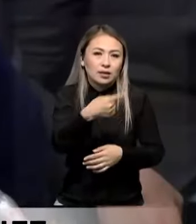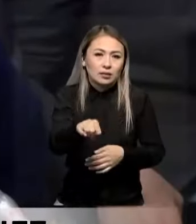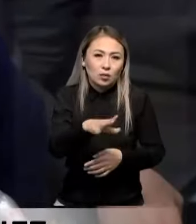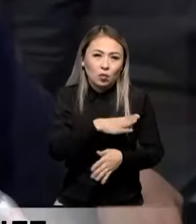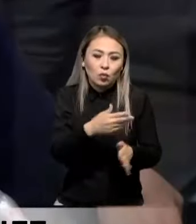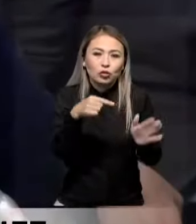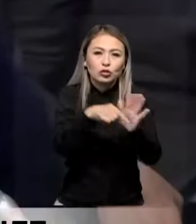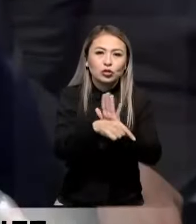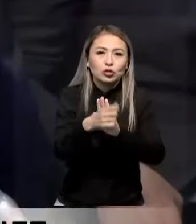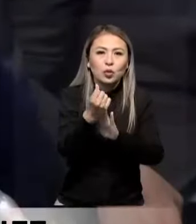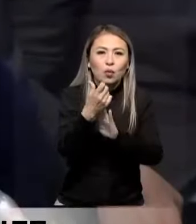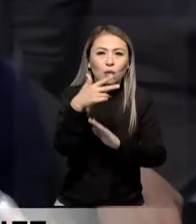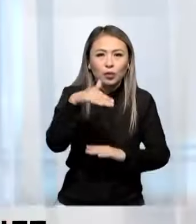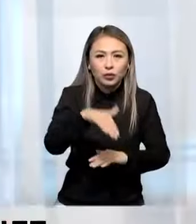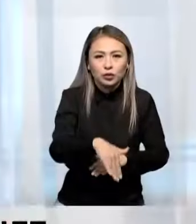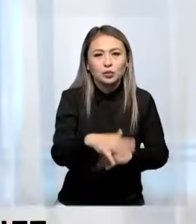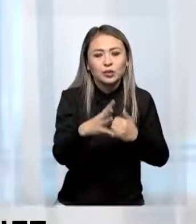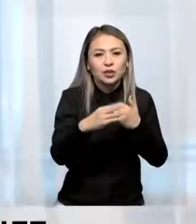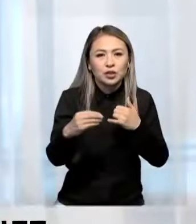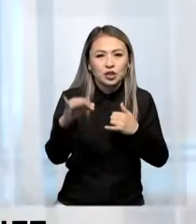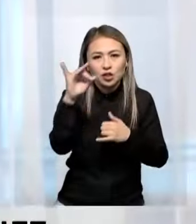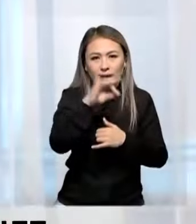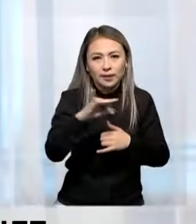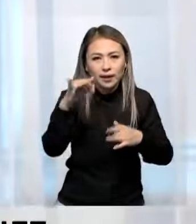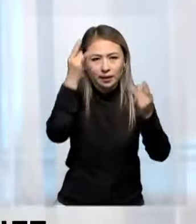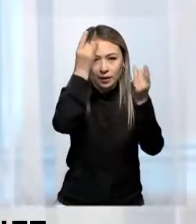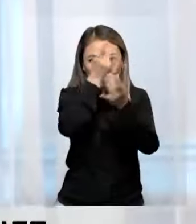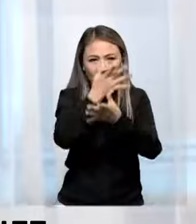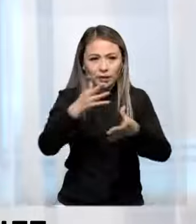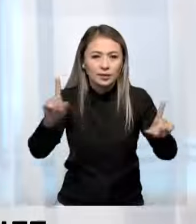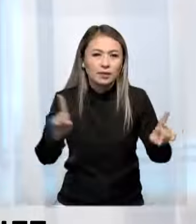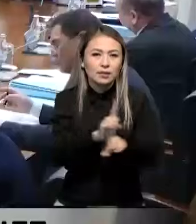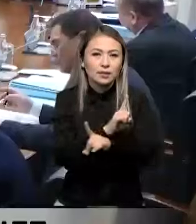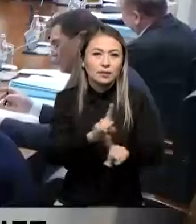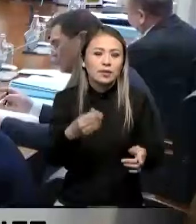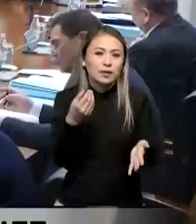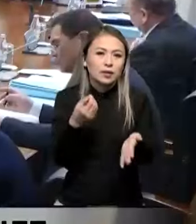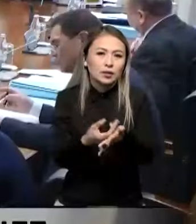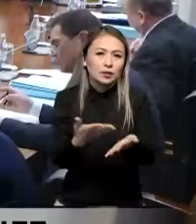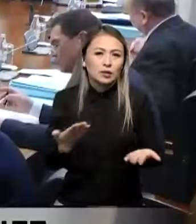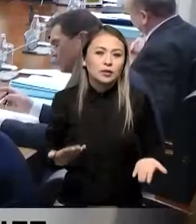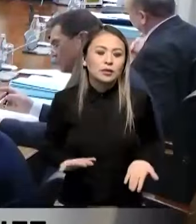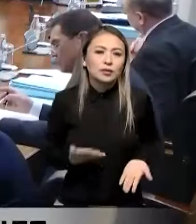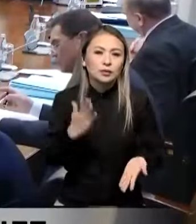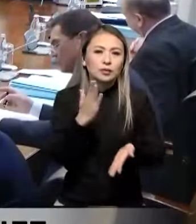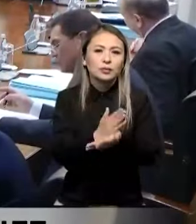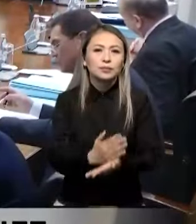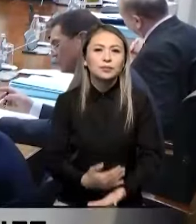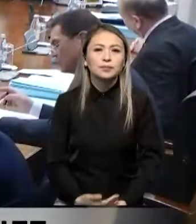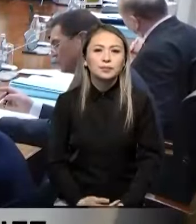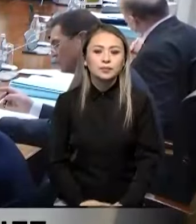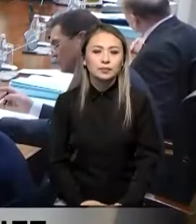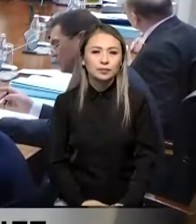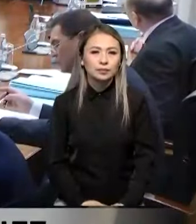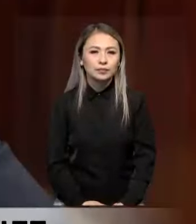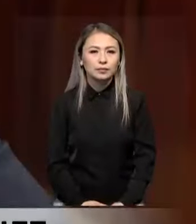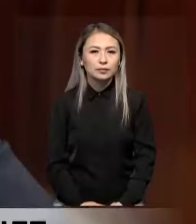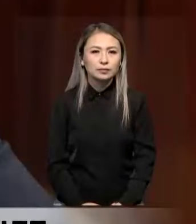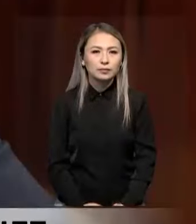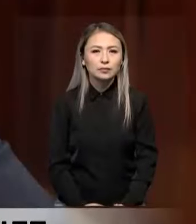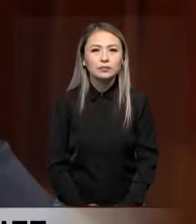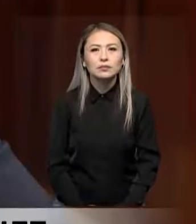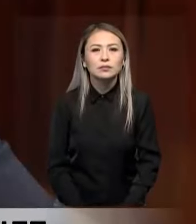кері қайтарылған. Оның ішінде 13 мүн гектар жер тарихи мәдени мұразаттары зерлерлелік қымбат бұйымдар бар.